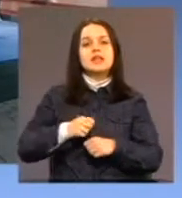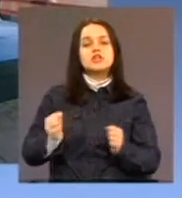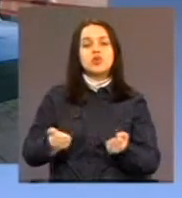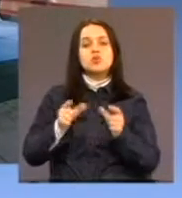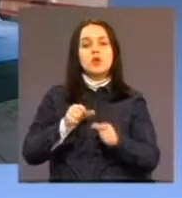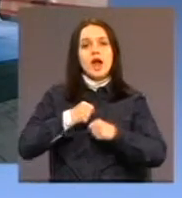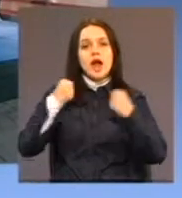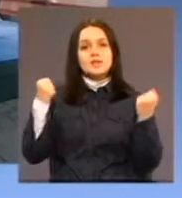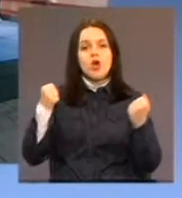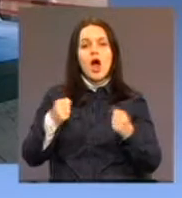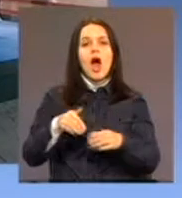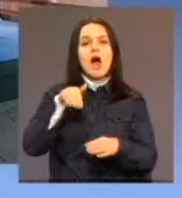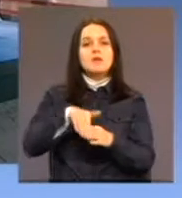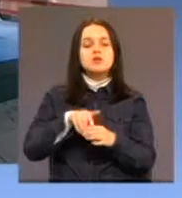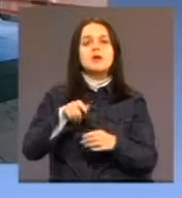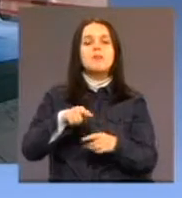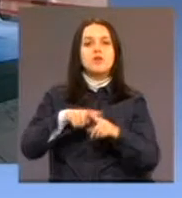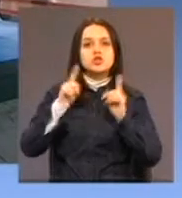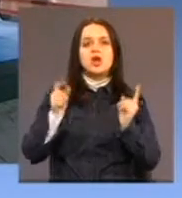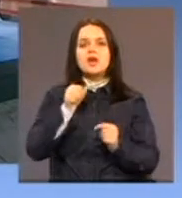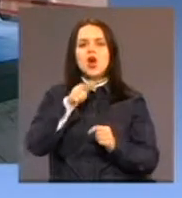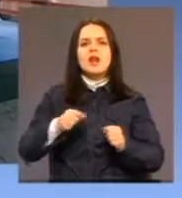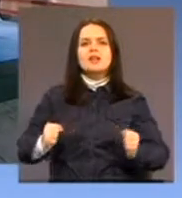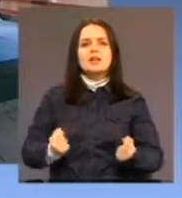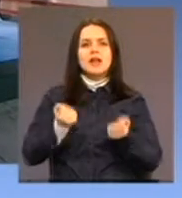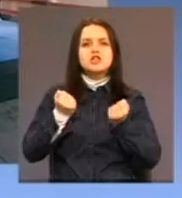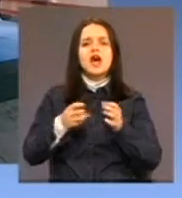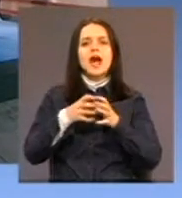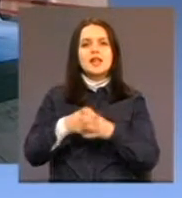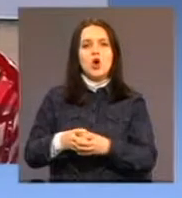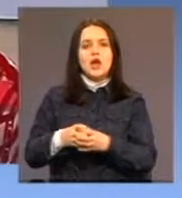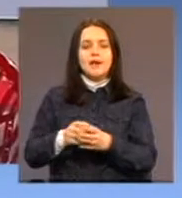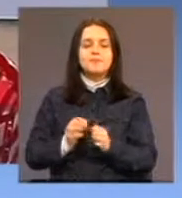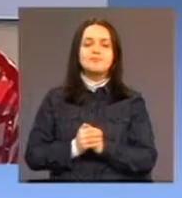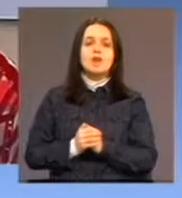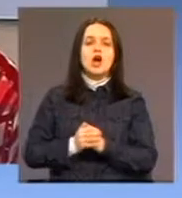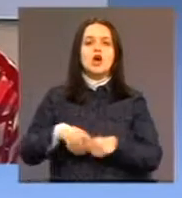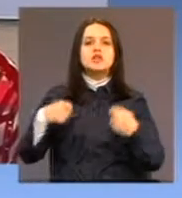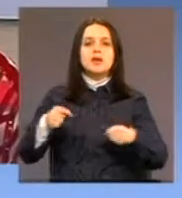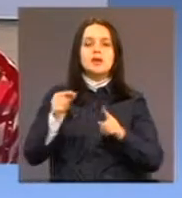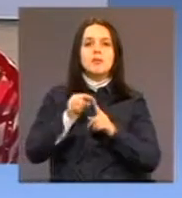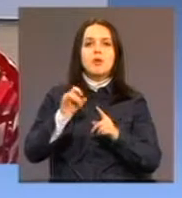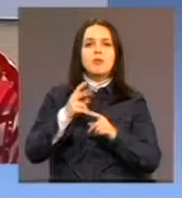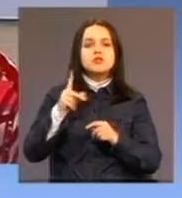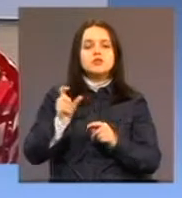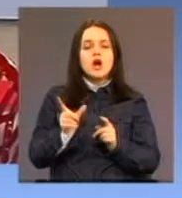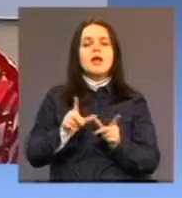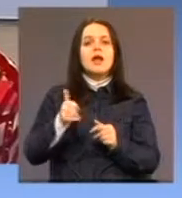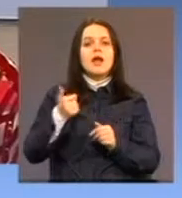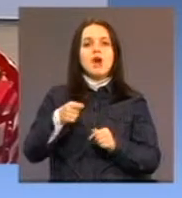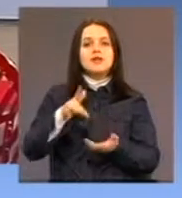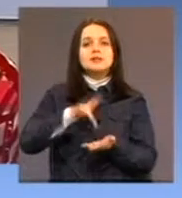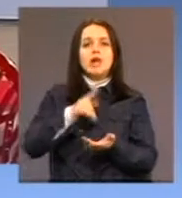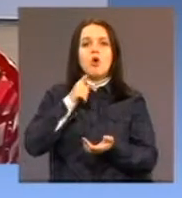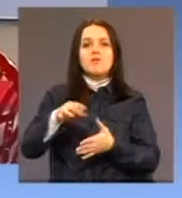postoje i one teže kategorije. Gospodine Popoviću, da li centar kojim vi rukovodite nastoji